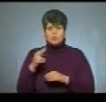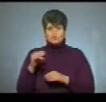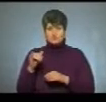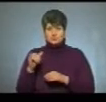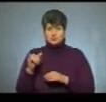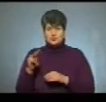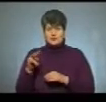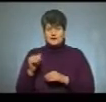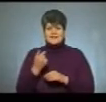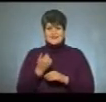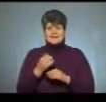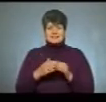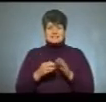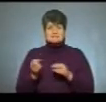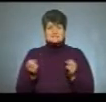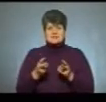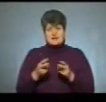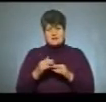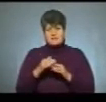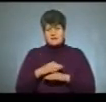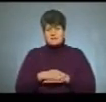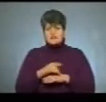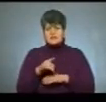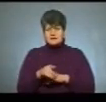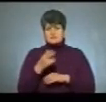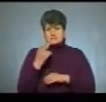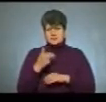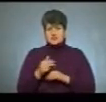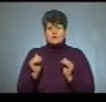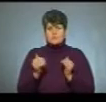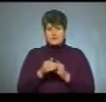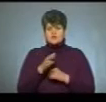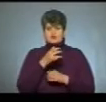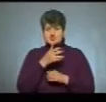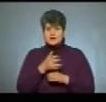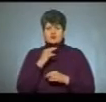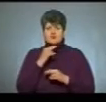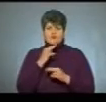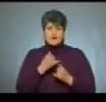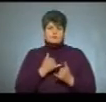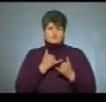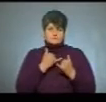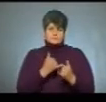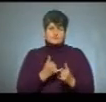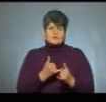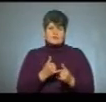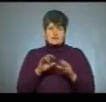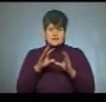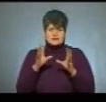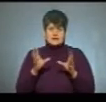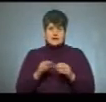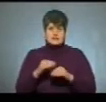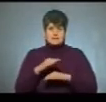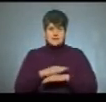власне, їхні спеціальні предмети, тому їм, звичайно, менше часу і уваги відводиться на предмети загальні,